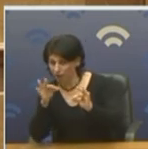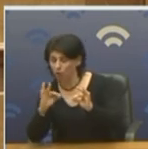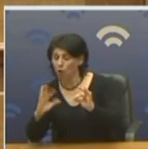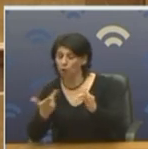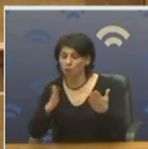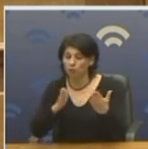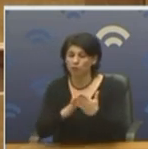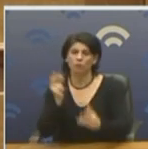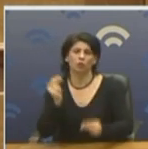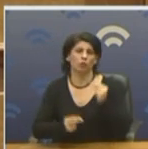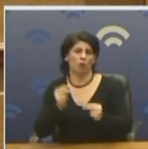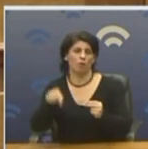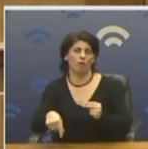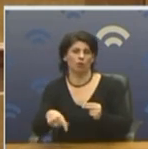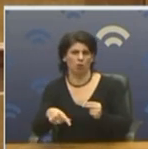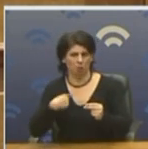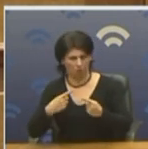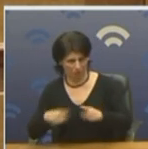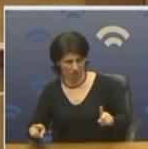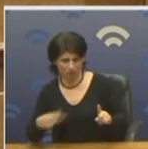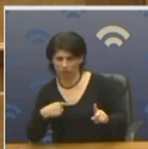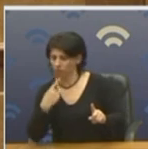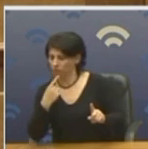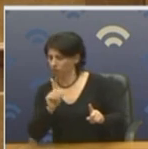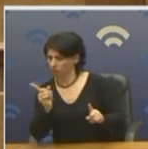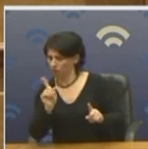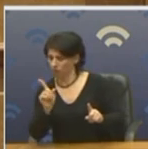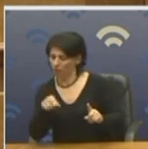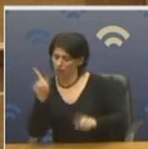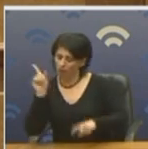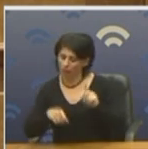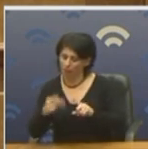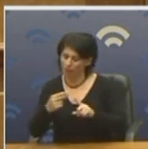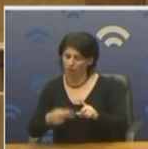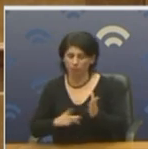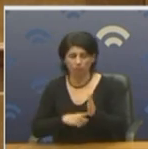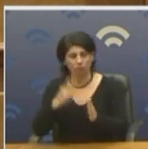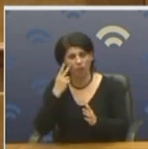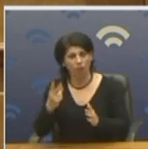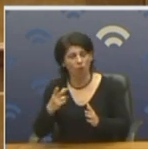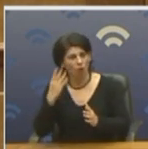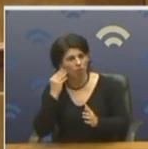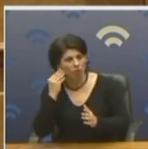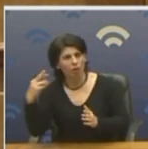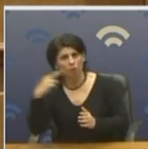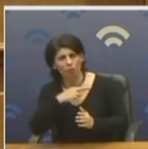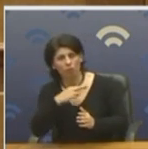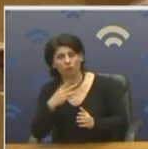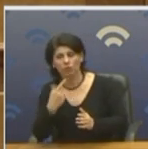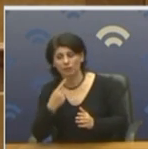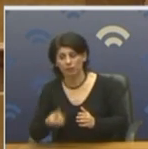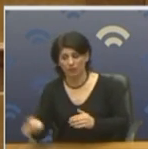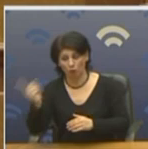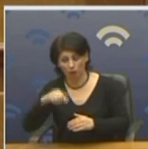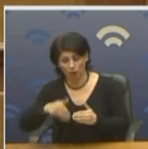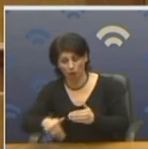αντιμετωπίσουμε την κρίση. Δεν λέω κάτι περίεργο. Αυτά είναι μερικά θετήματα που πρέπει να τα δούμε. Δηλαδή, εγώ δεν άκουσα με τον Πρωθυπουργό, γιατί μίλησε για το αύριο, γιατί